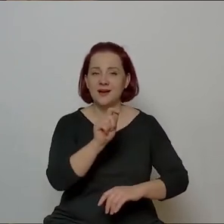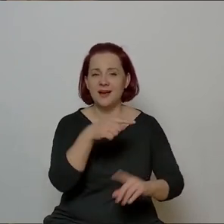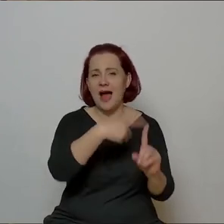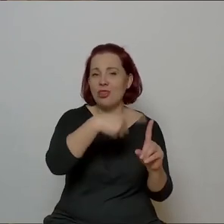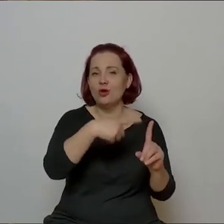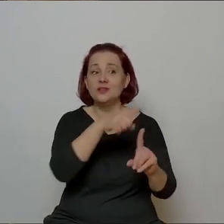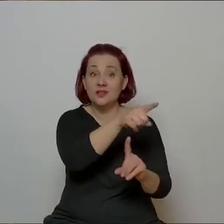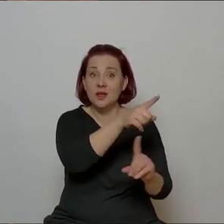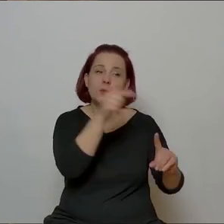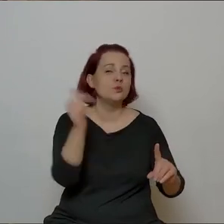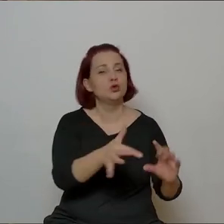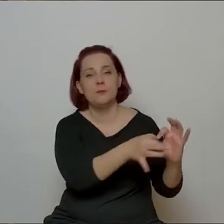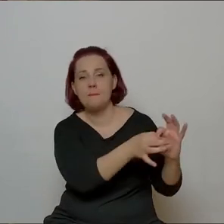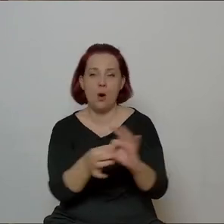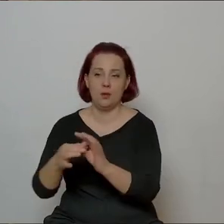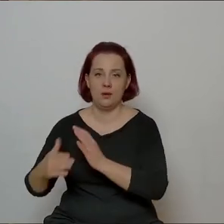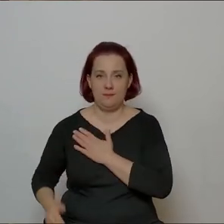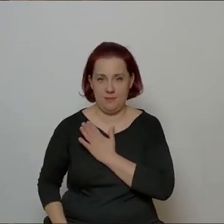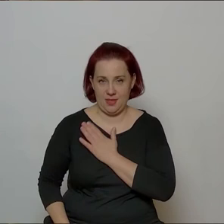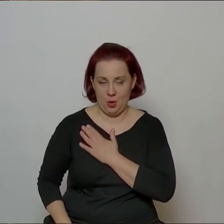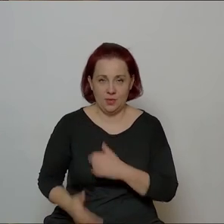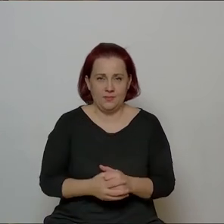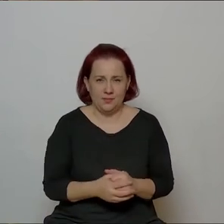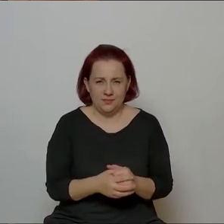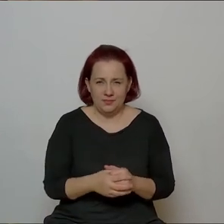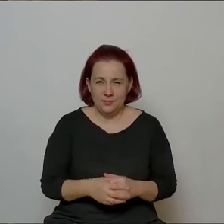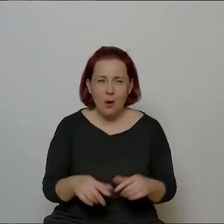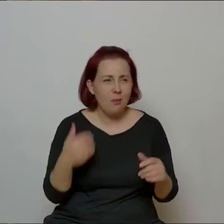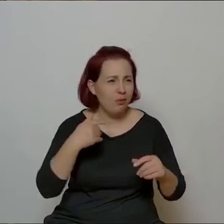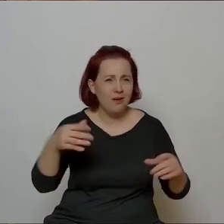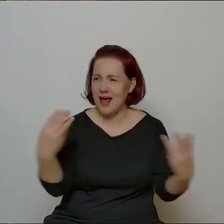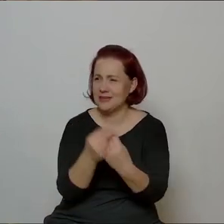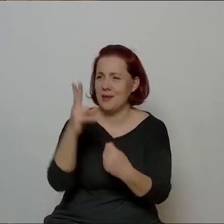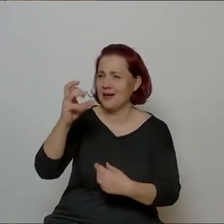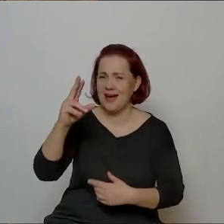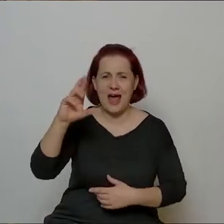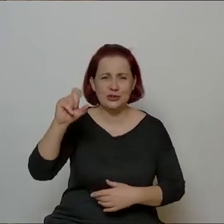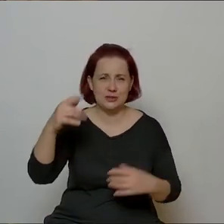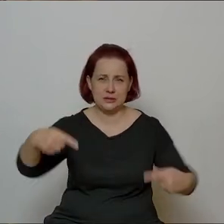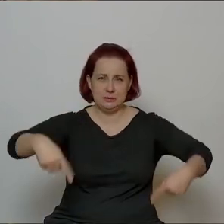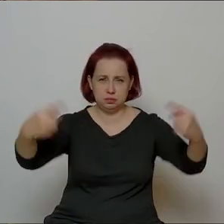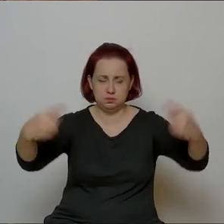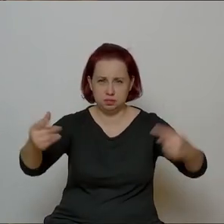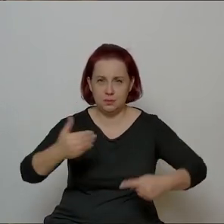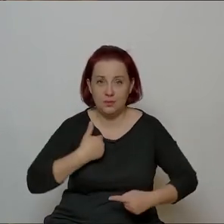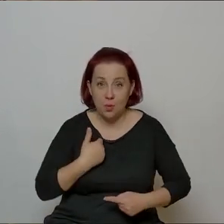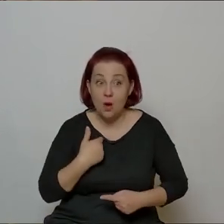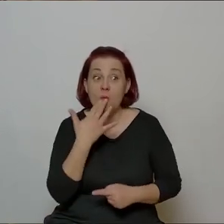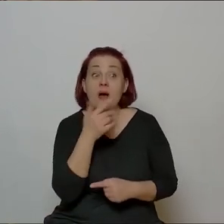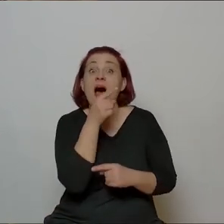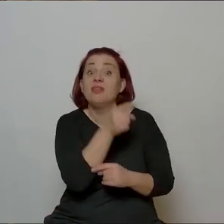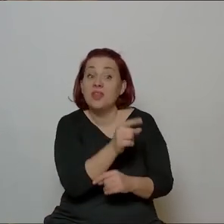patriotyzmem. To u Zygmunta Krasińskiego, on się wadził o to z Zygmuntem Krasińskim i mówi tak, a ty, żeby być dobrym